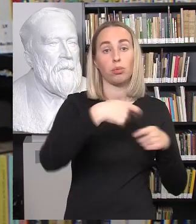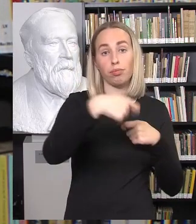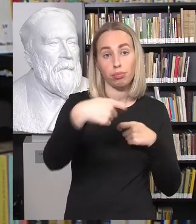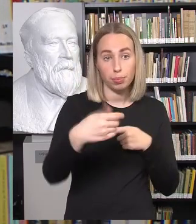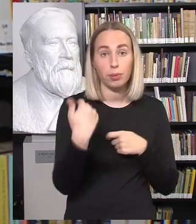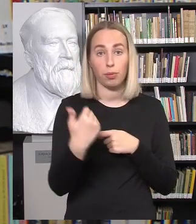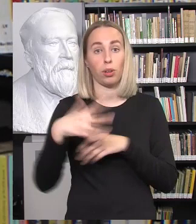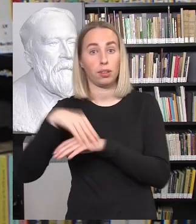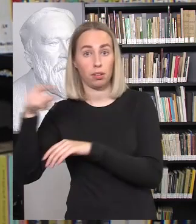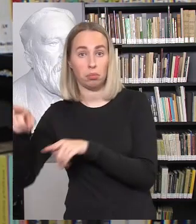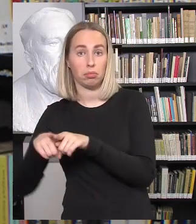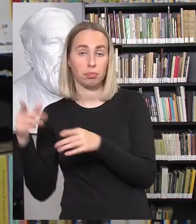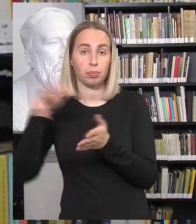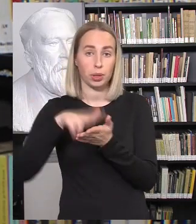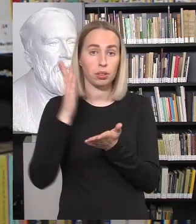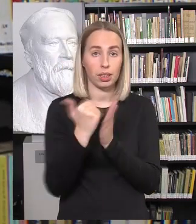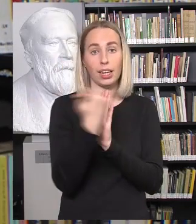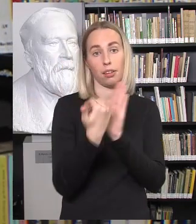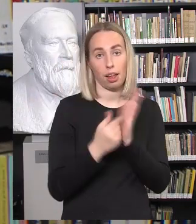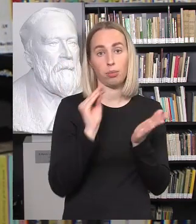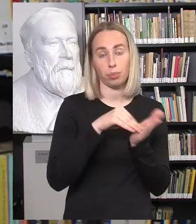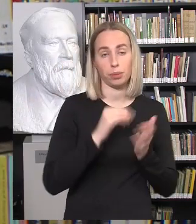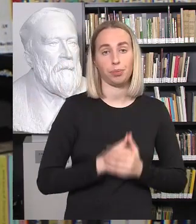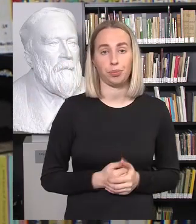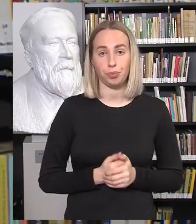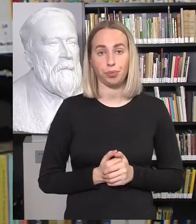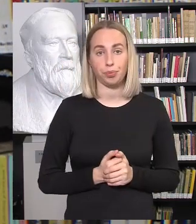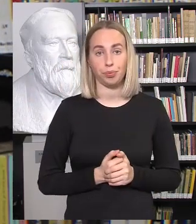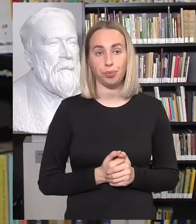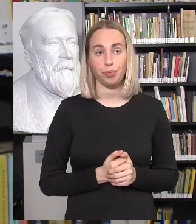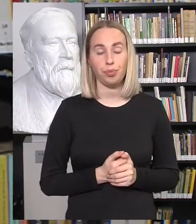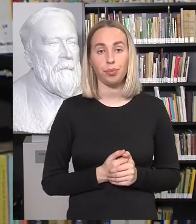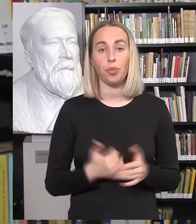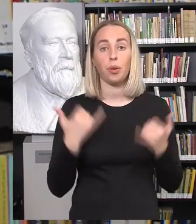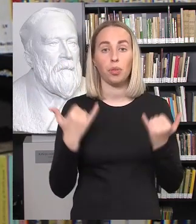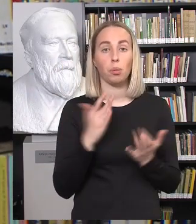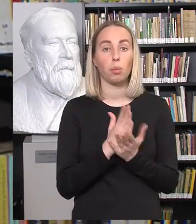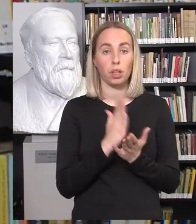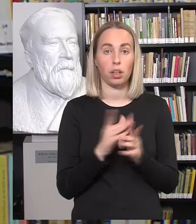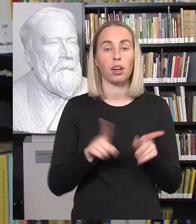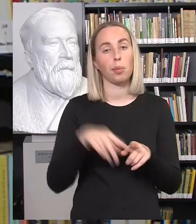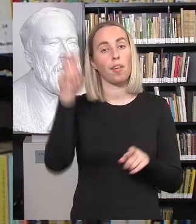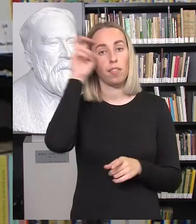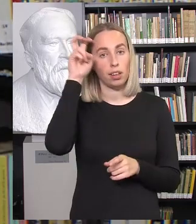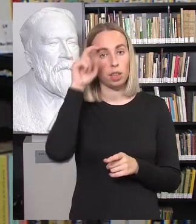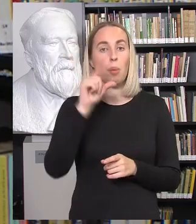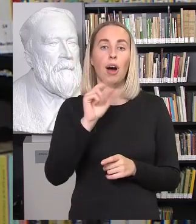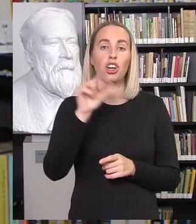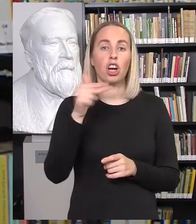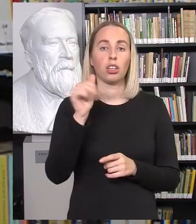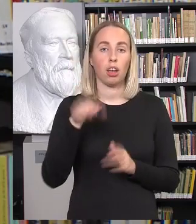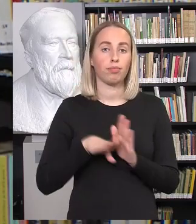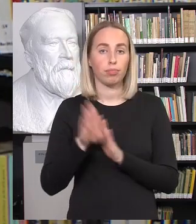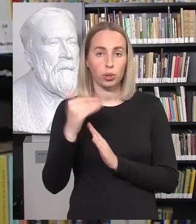valstybės pažangos strategijai ir priimdamas įstatymus. Šiuo metu mes turim tokią kaip ir valstybės pažangos strategiją, kurį